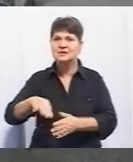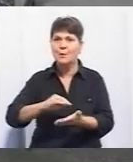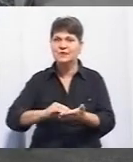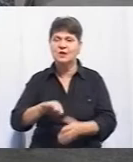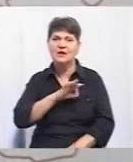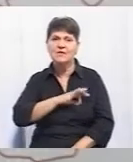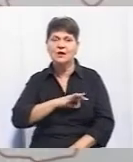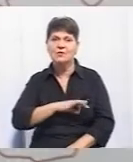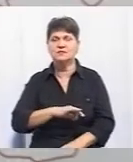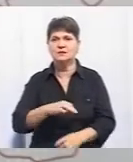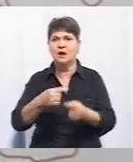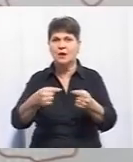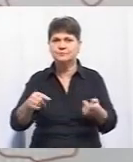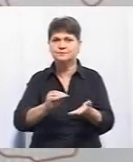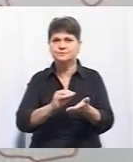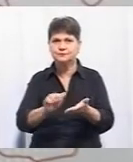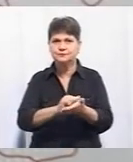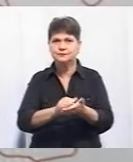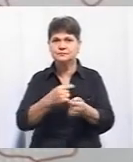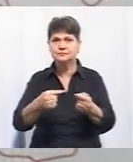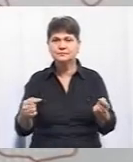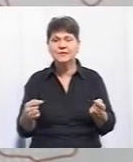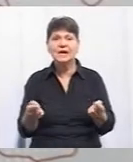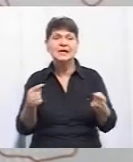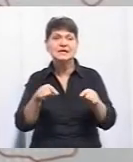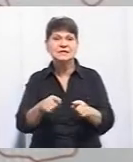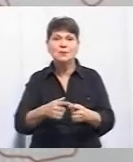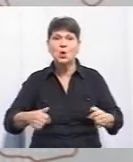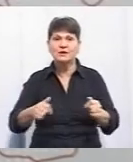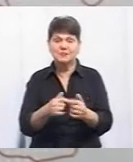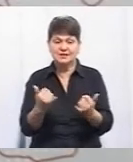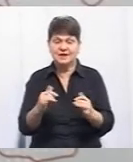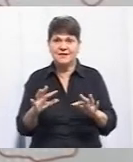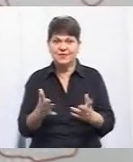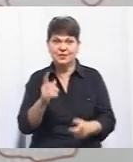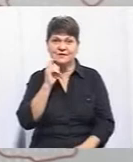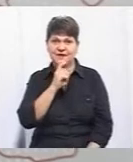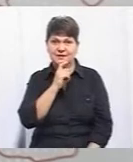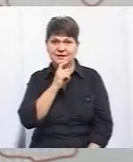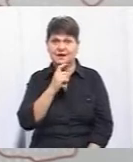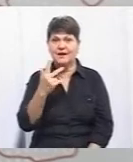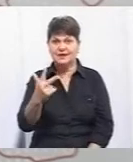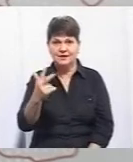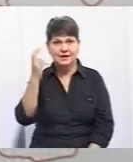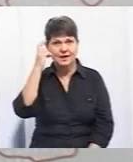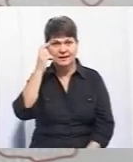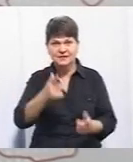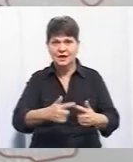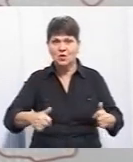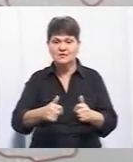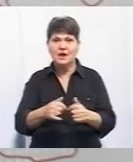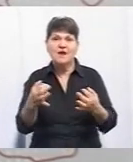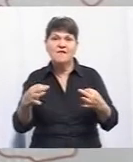використовувати всі канцелярії і так далі. Цими організаціями, в даному випадку, в Вінниці, починає з нами бути три київських організації, «Вільний